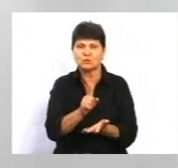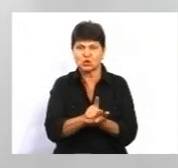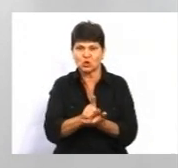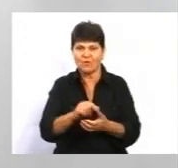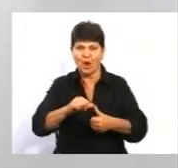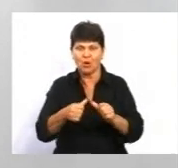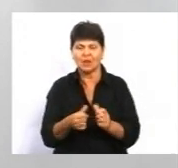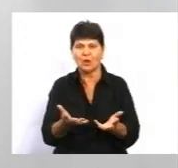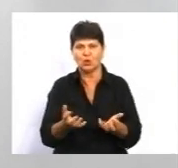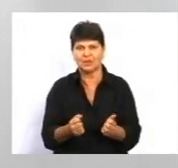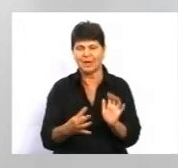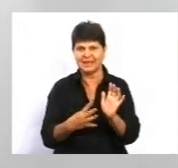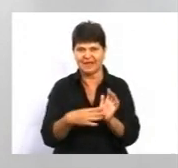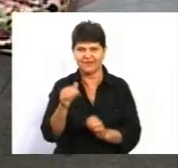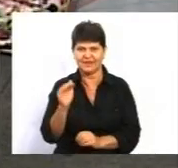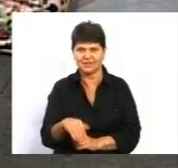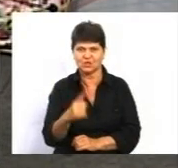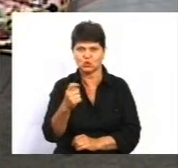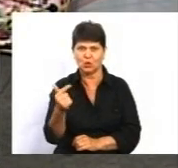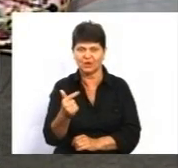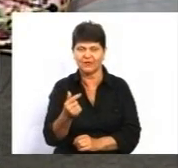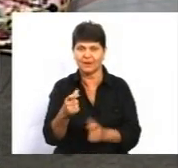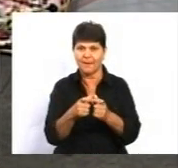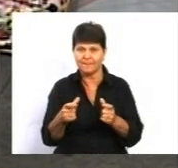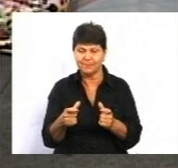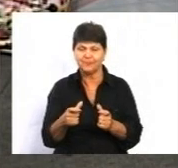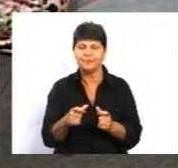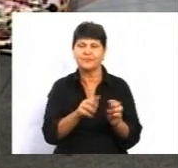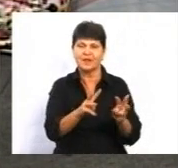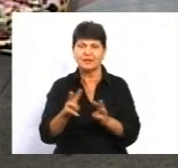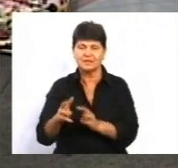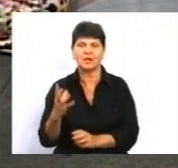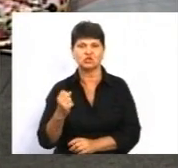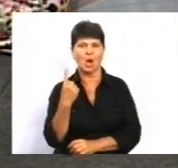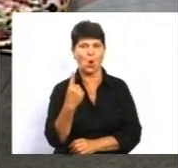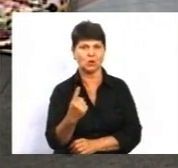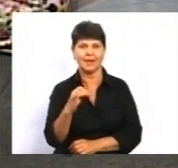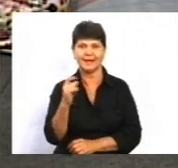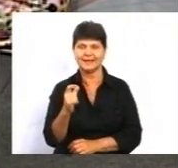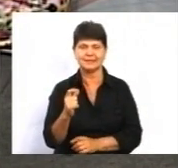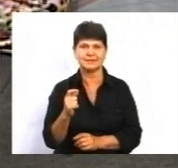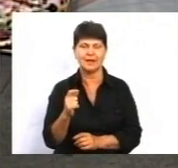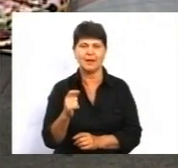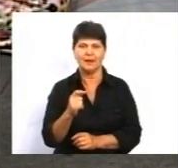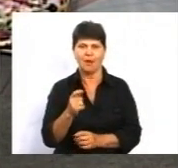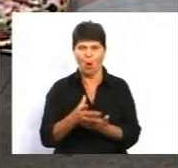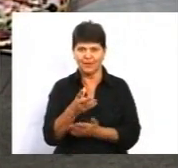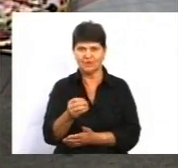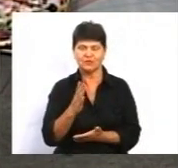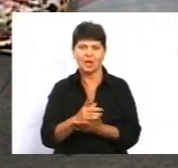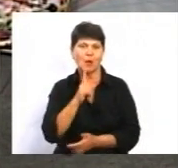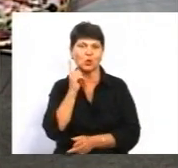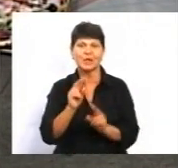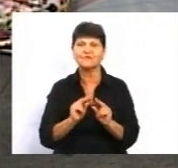отримуватиме 9 100 гривень в платіжку, йдеться на сайті. Ну і ще однією з найменш оплачуваних категорій є молоді вчителі.